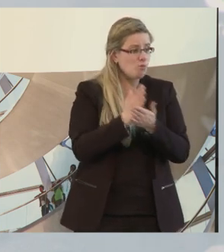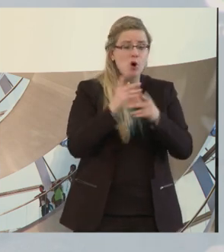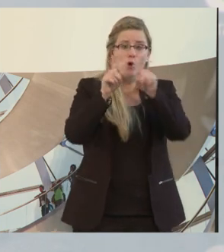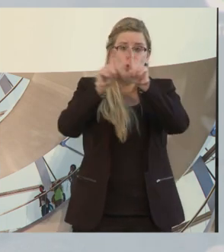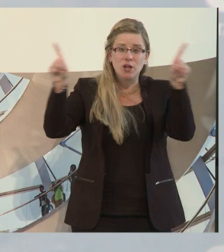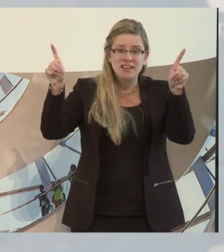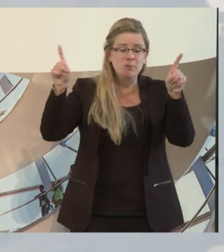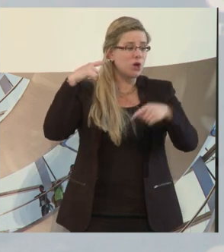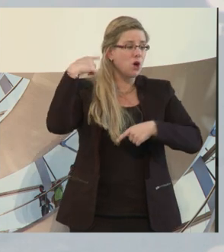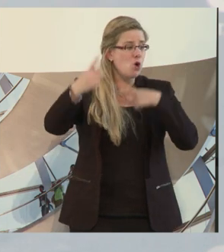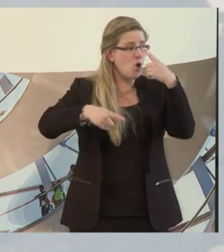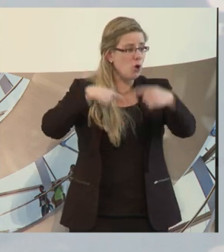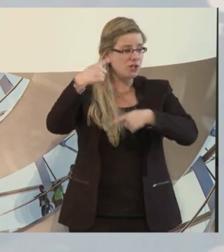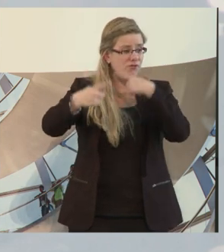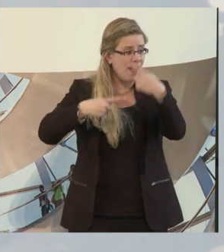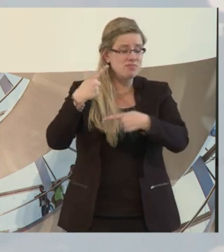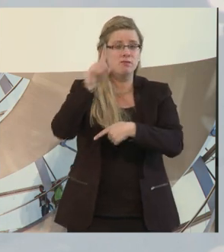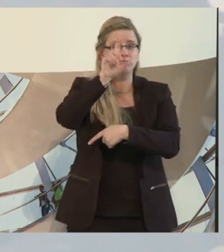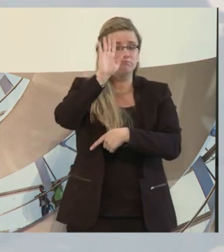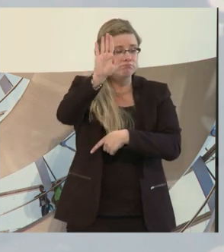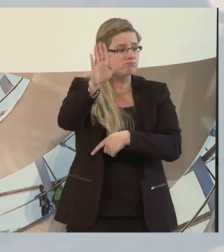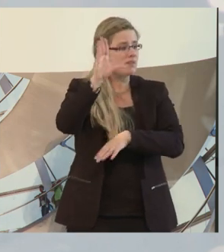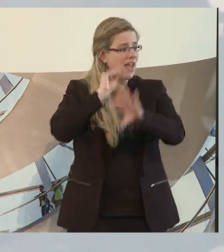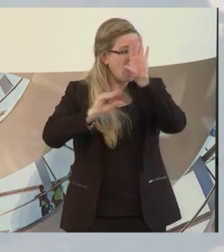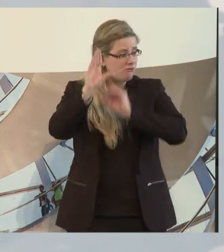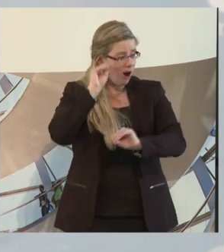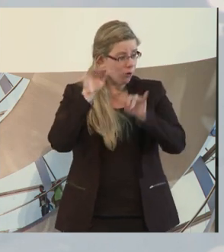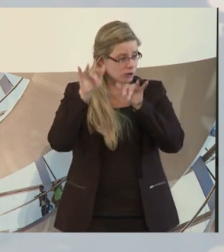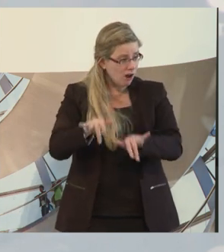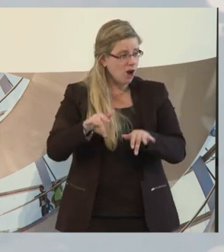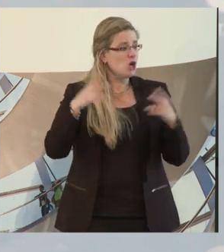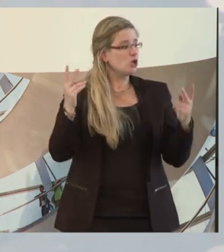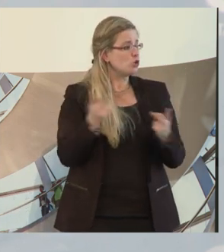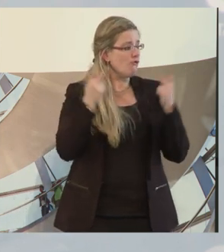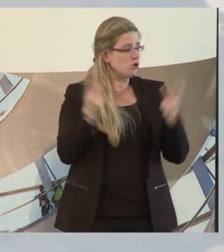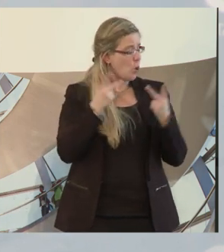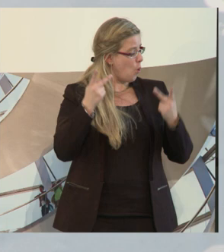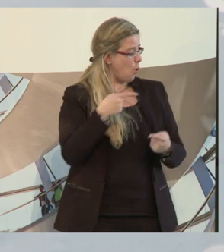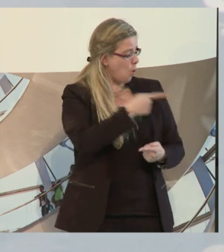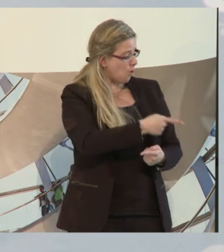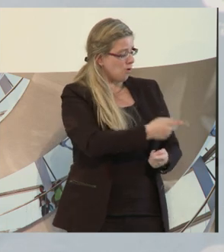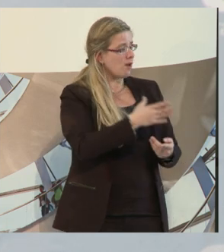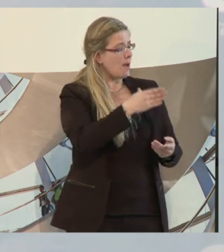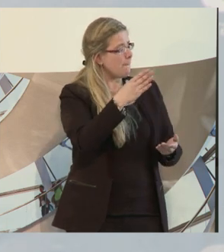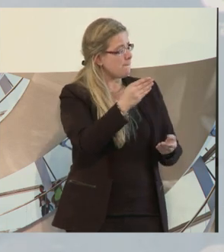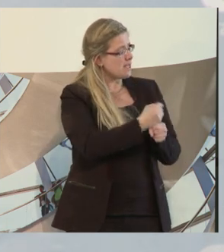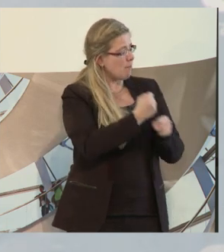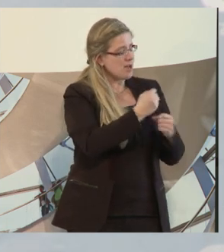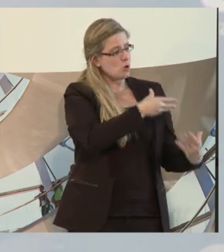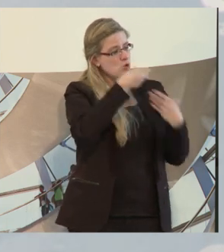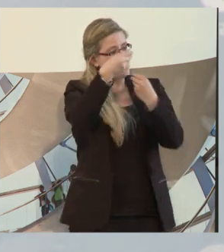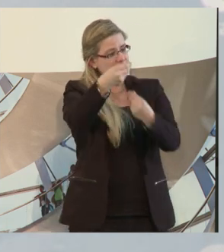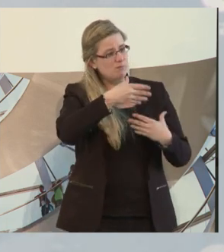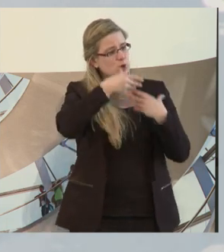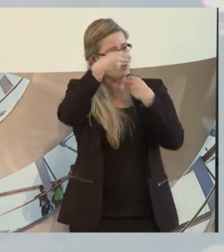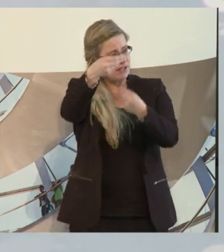gewissen Zeit, wenn halt auch Erfahrung da ist, diese Mitarbeiter übernehmen. Gleichzeitig ist es aber auch so, dass wenn sie in den